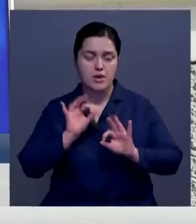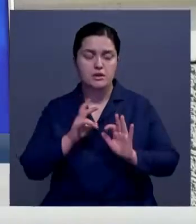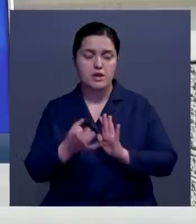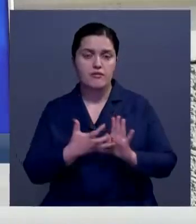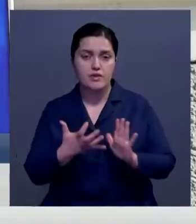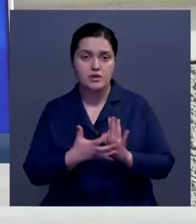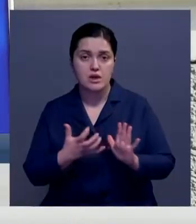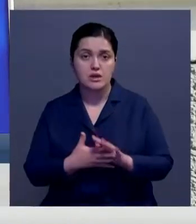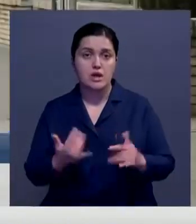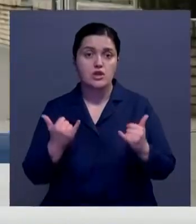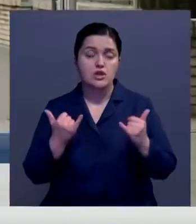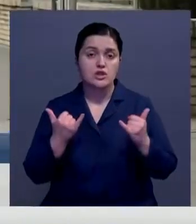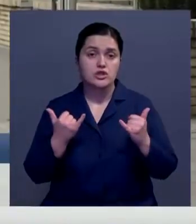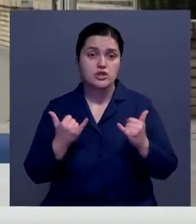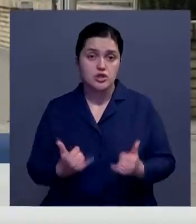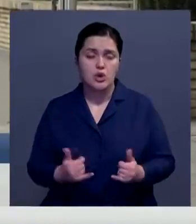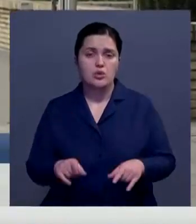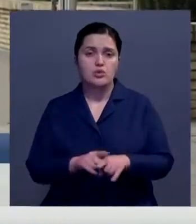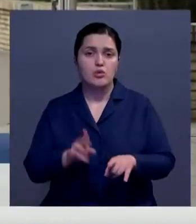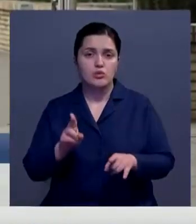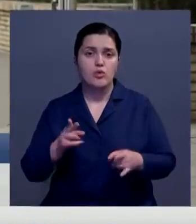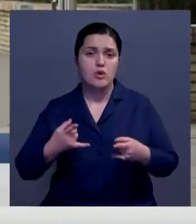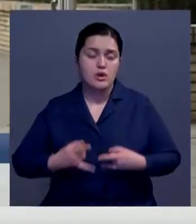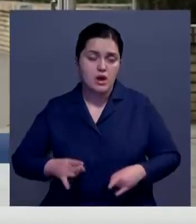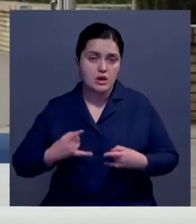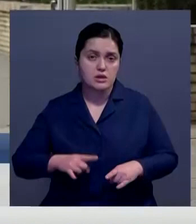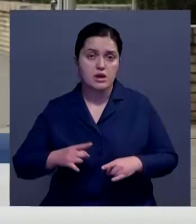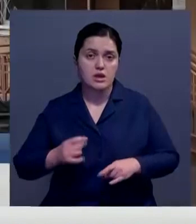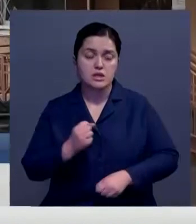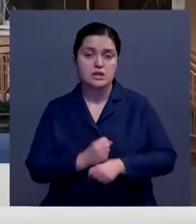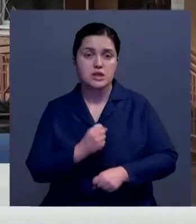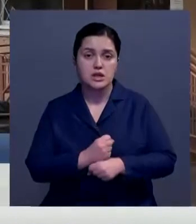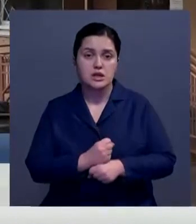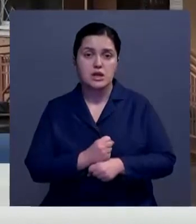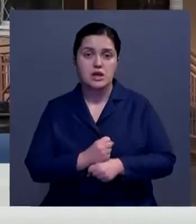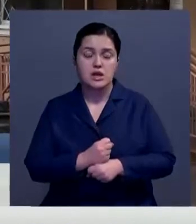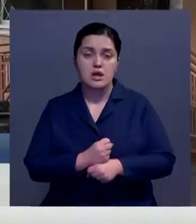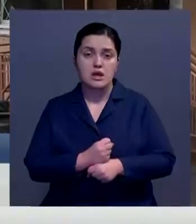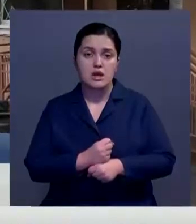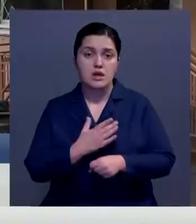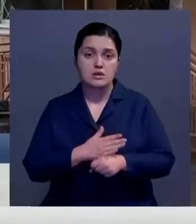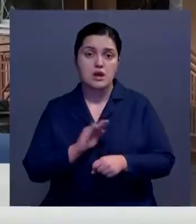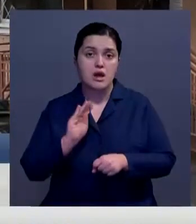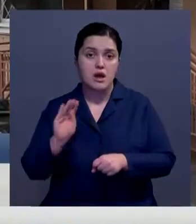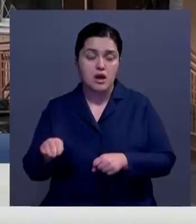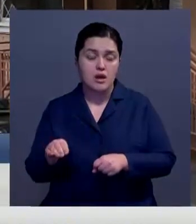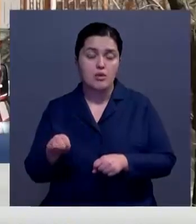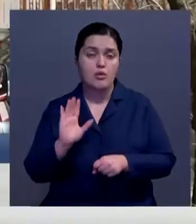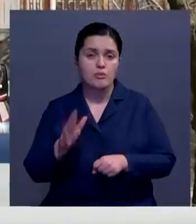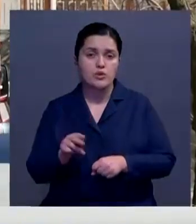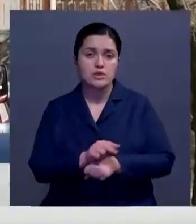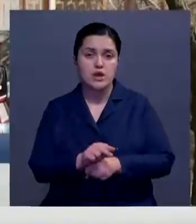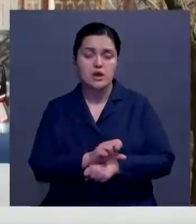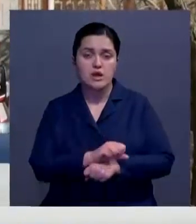Но сейчас даже акушерско-гинекологические стационары делают под центр ковида. Не хватает